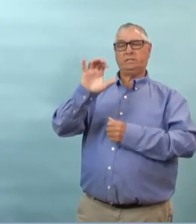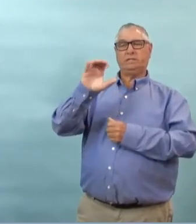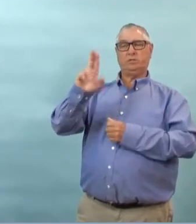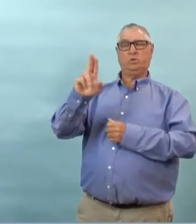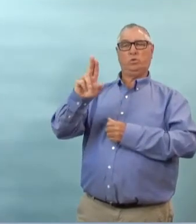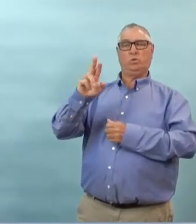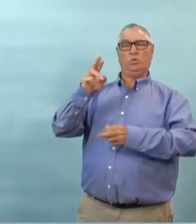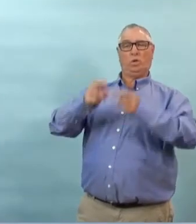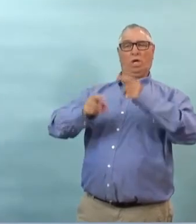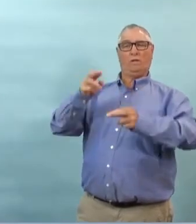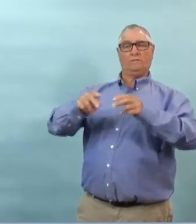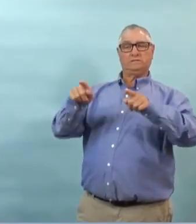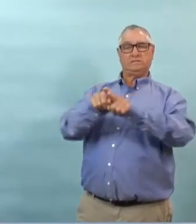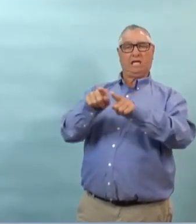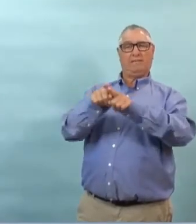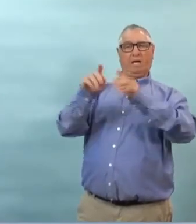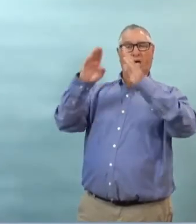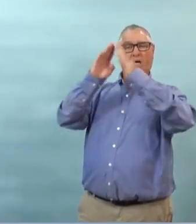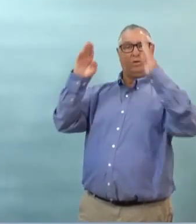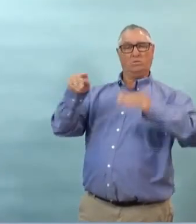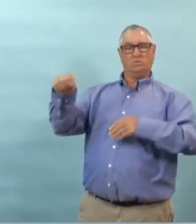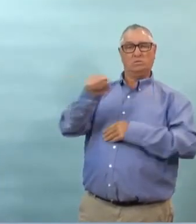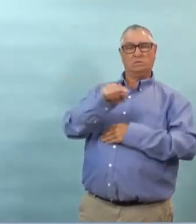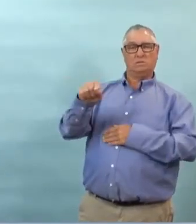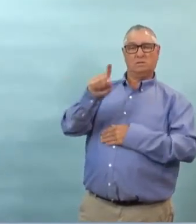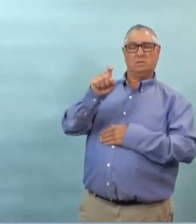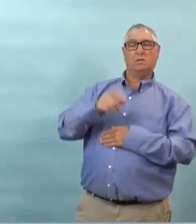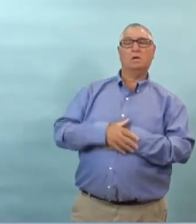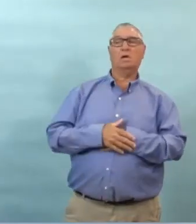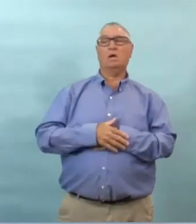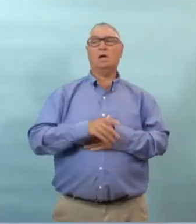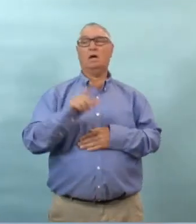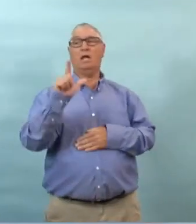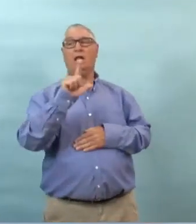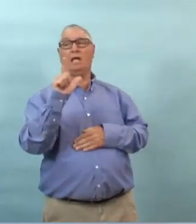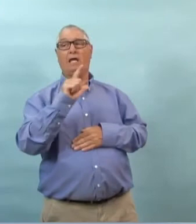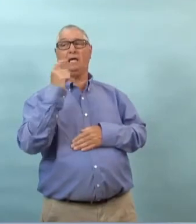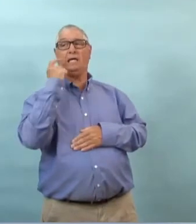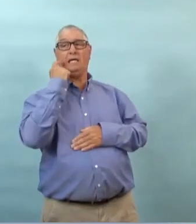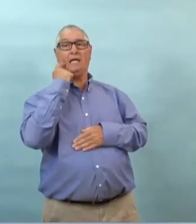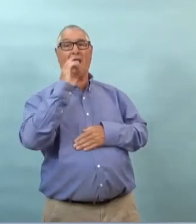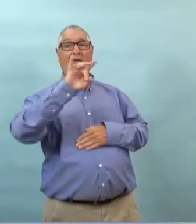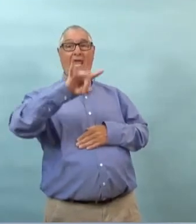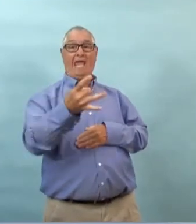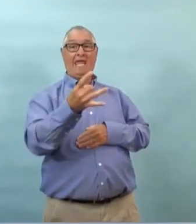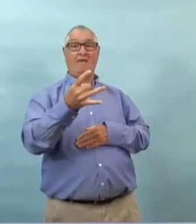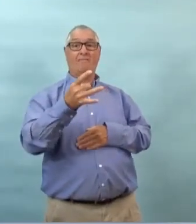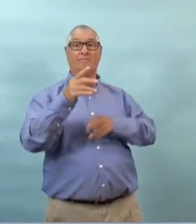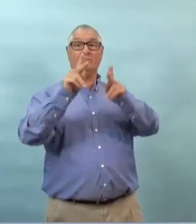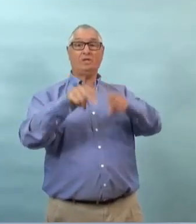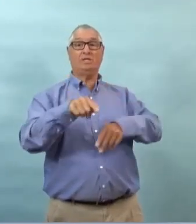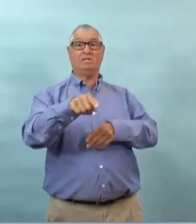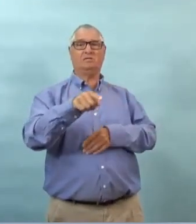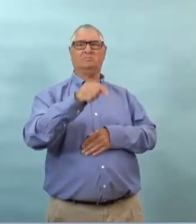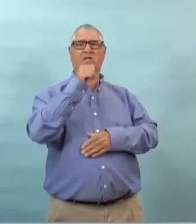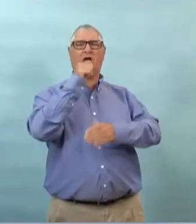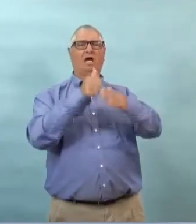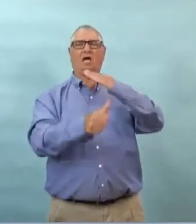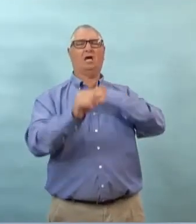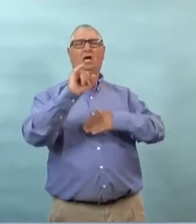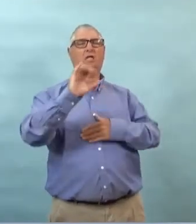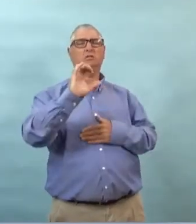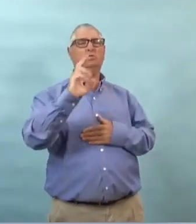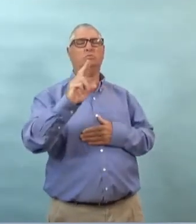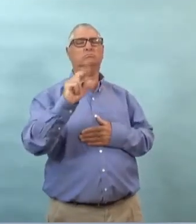si c'est si ce huitième décès était lié au nombre de personnes qui sont aux soins intensifs non le